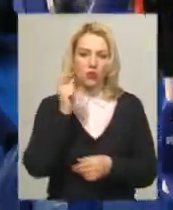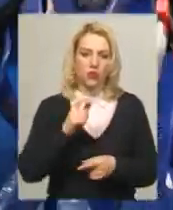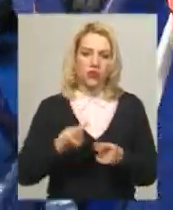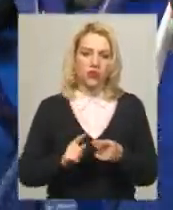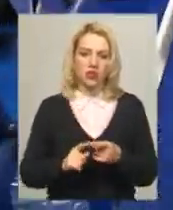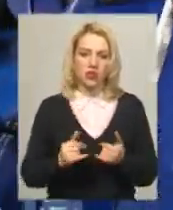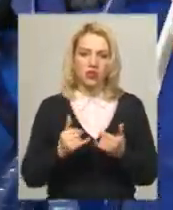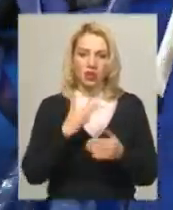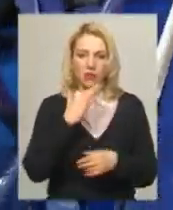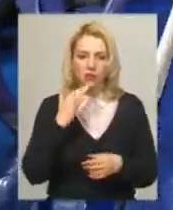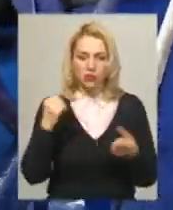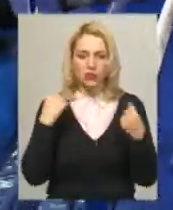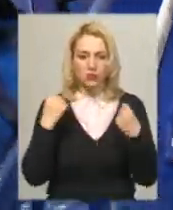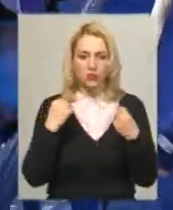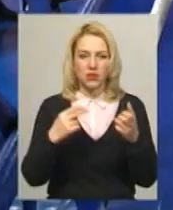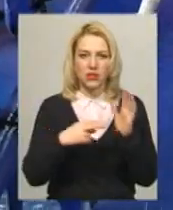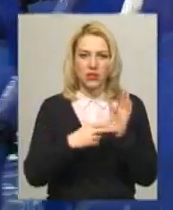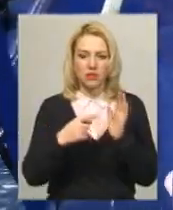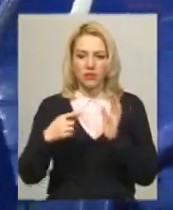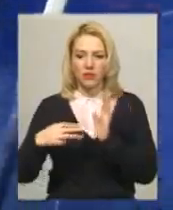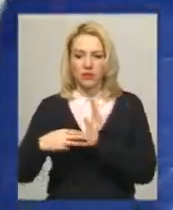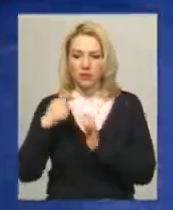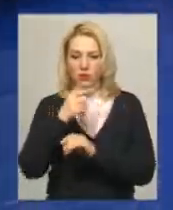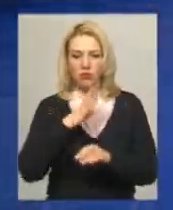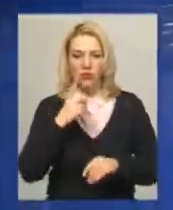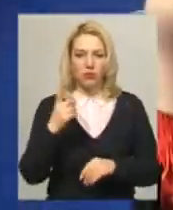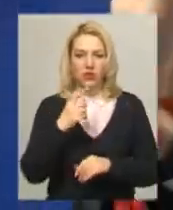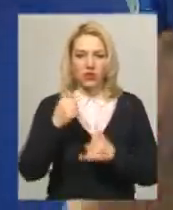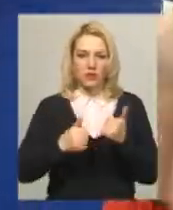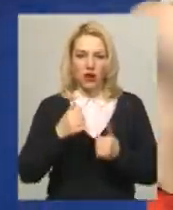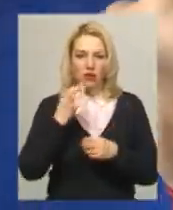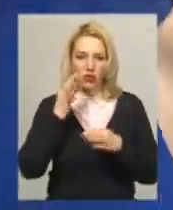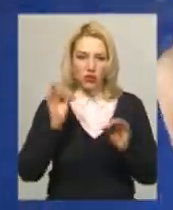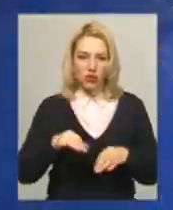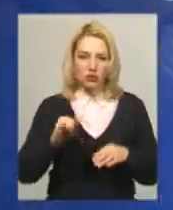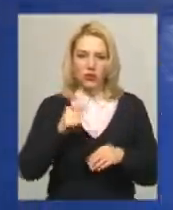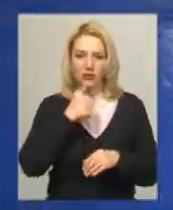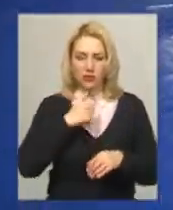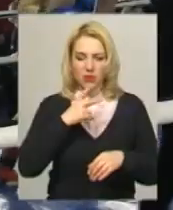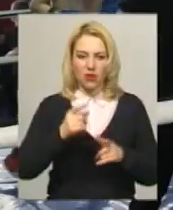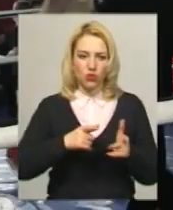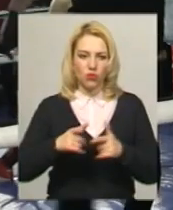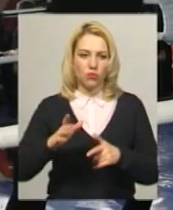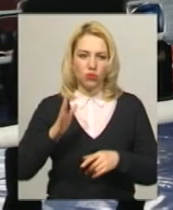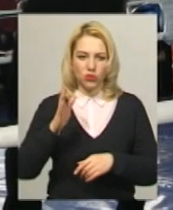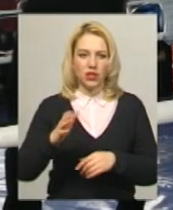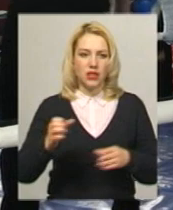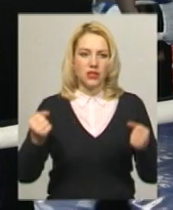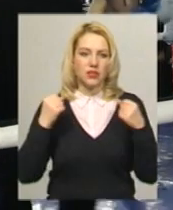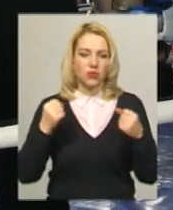за її словами, для багатьох спортсменів 7-8 років був перший змагальний досвід та іспит на готовність бути спортсменом.